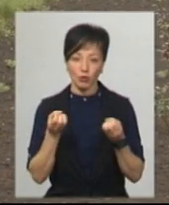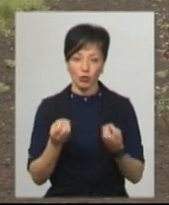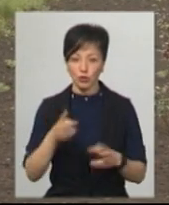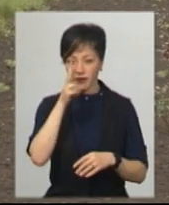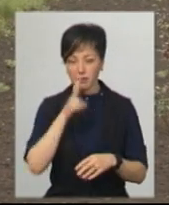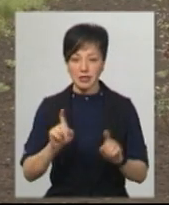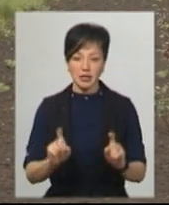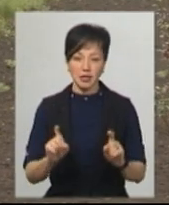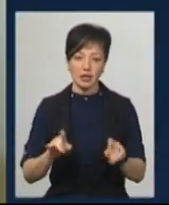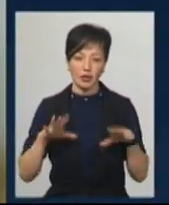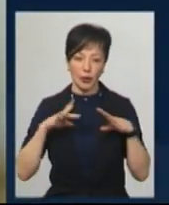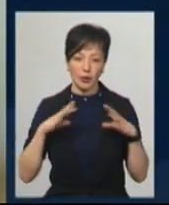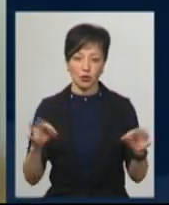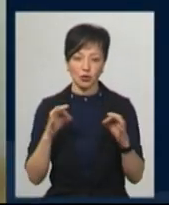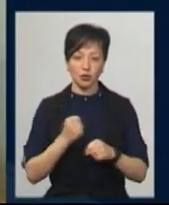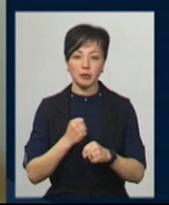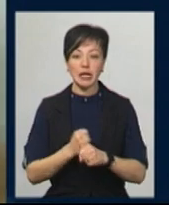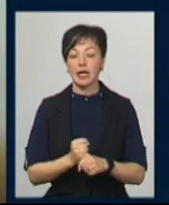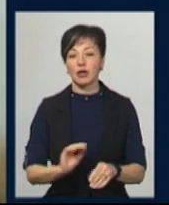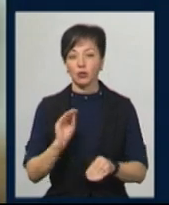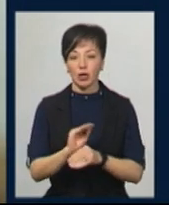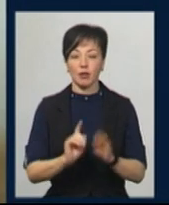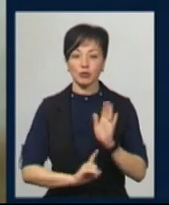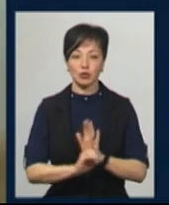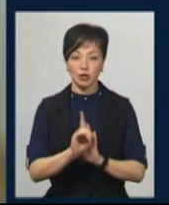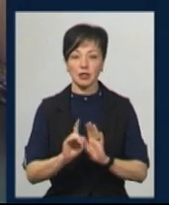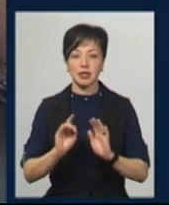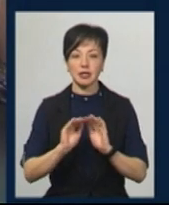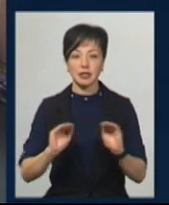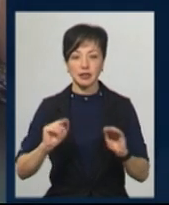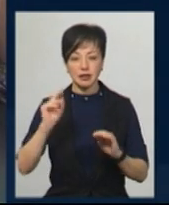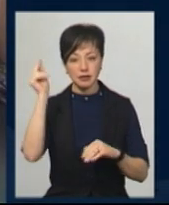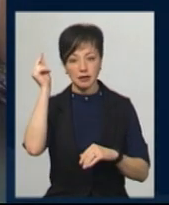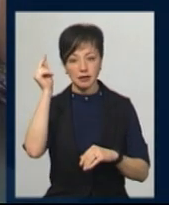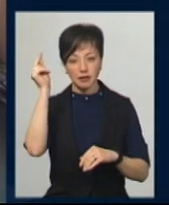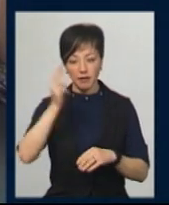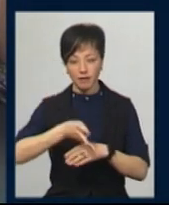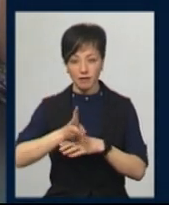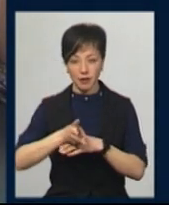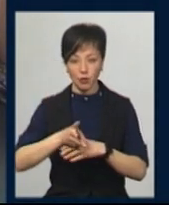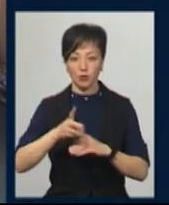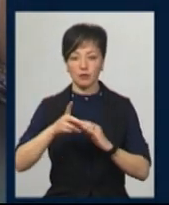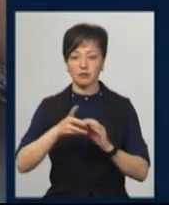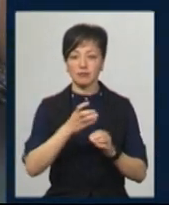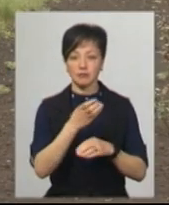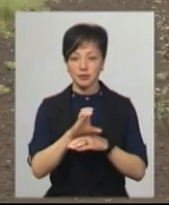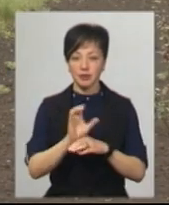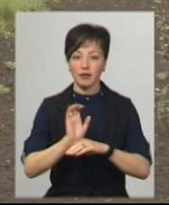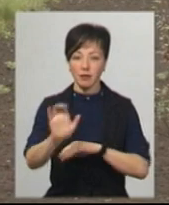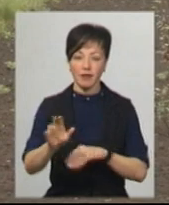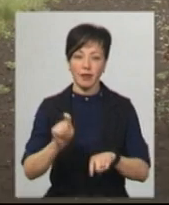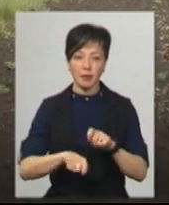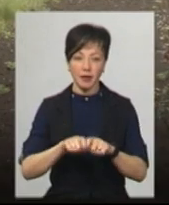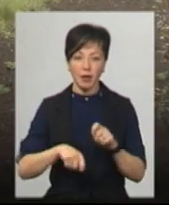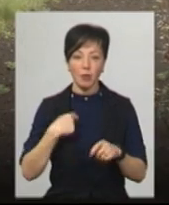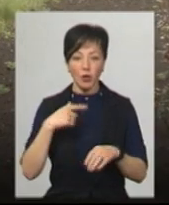місяці сидіти, нічого не робити. Дівчина додає, на початку учні знімали свої відео тренування вдома і відправляли їй на перевірку. Потім